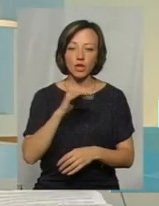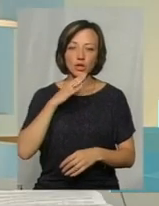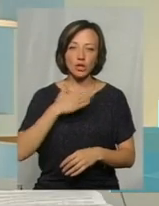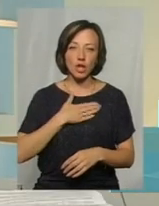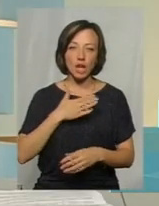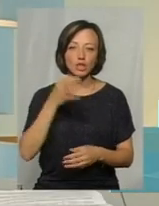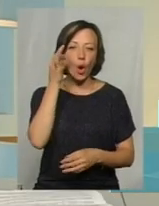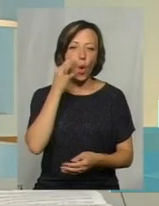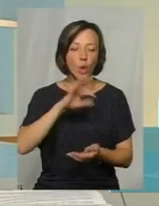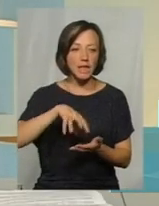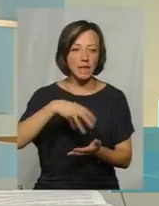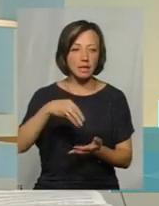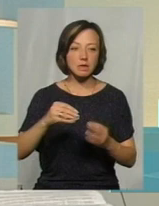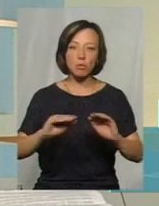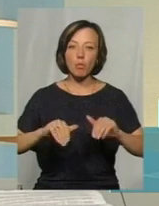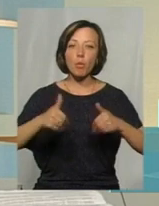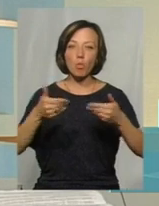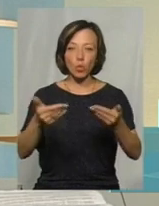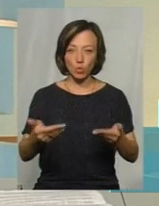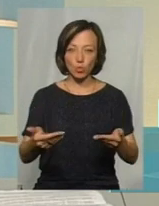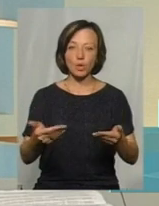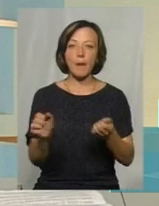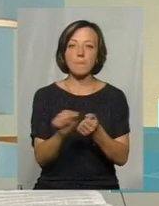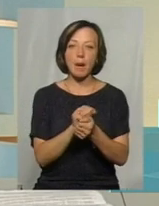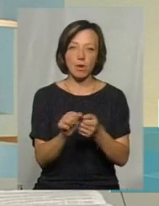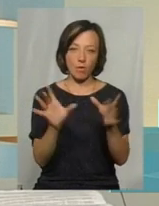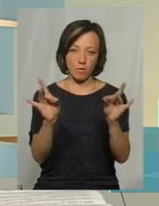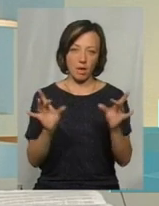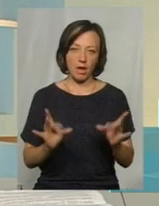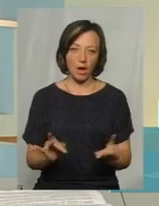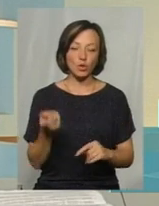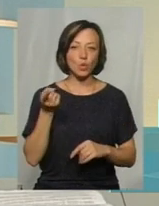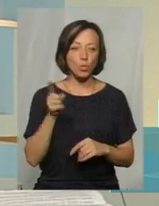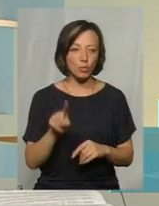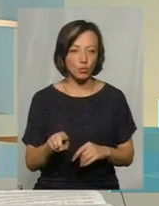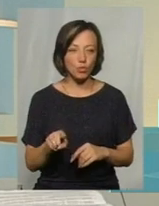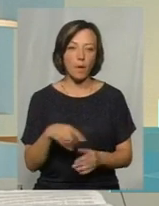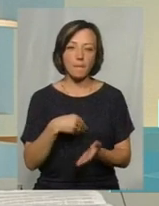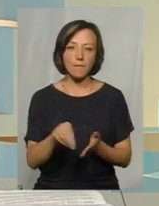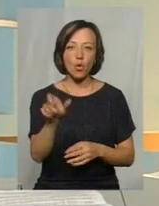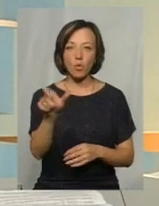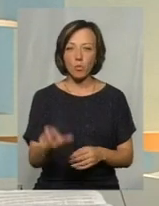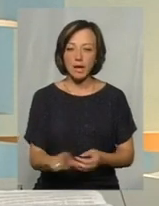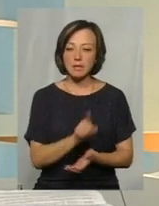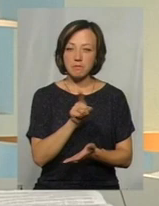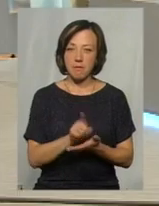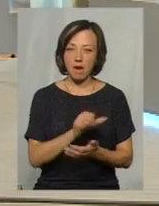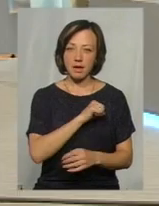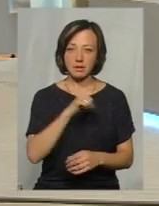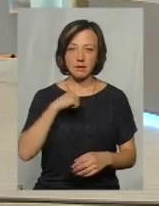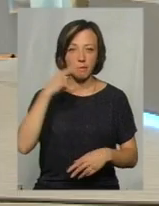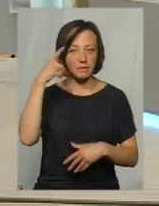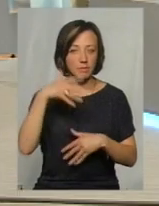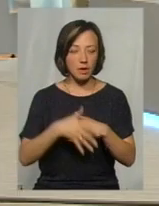кондитерські, вони пропонують вже паперову тару, тому покупець має сам бути свідомий.